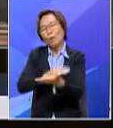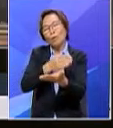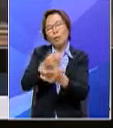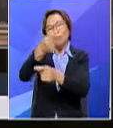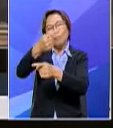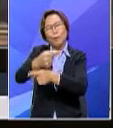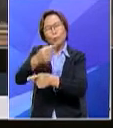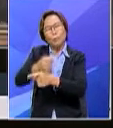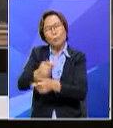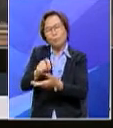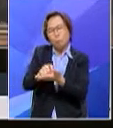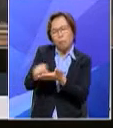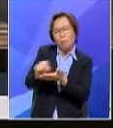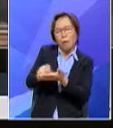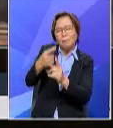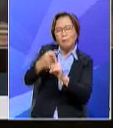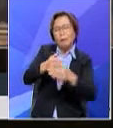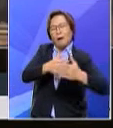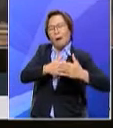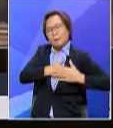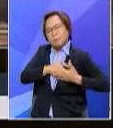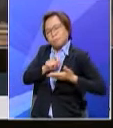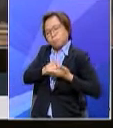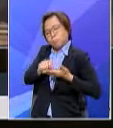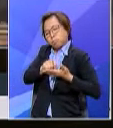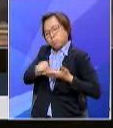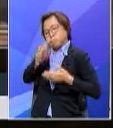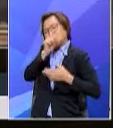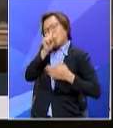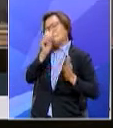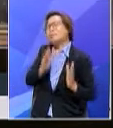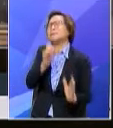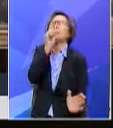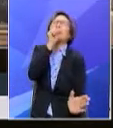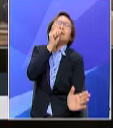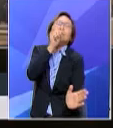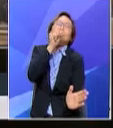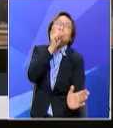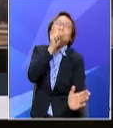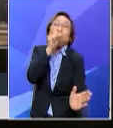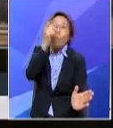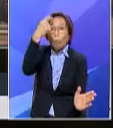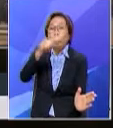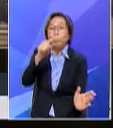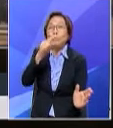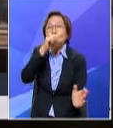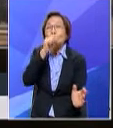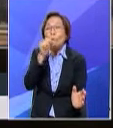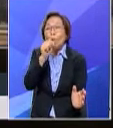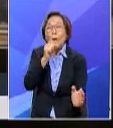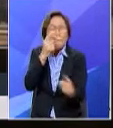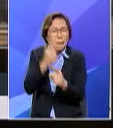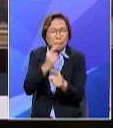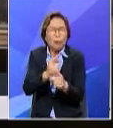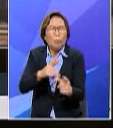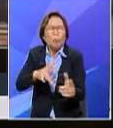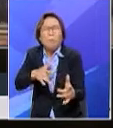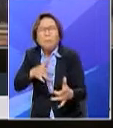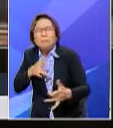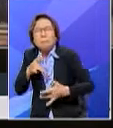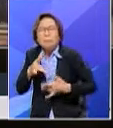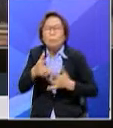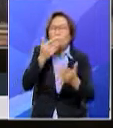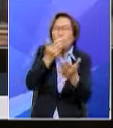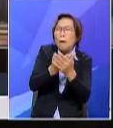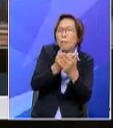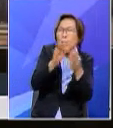-betul buat daripada hati dan begitu juga dari segi penyanyi itu dia menyanyikan lagu itu bukan semata-mata menyampaikan mesej tapi dia betul-betul merasakan baik